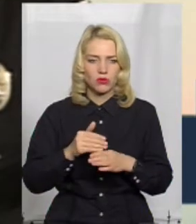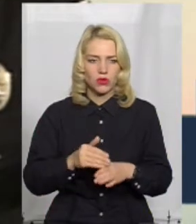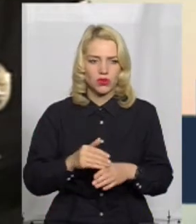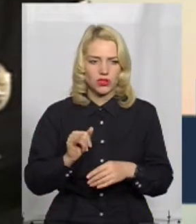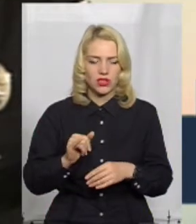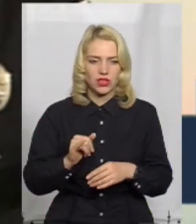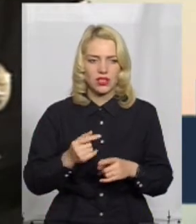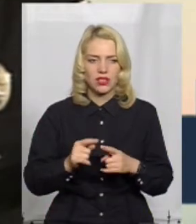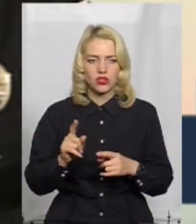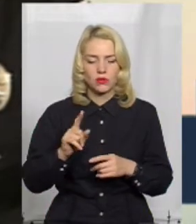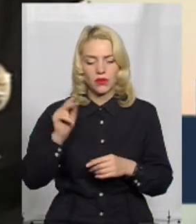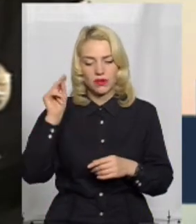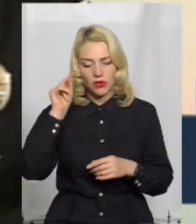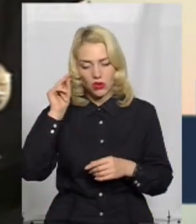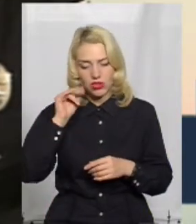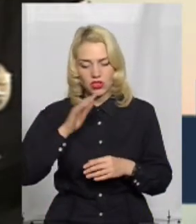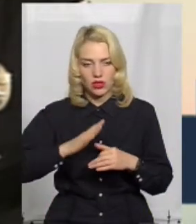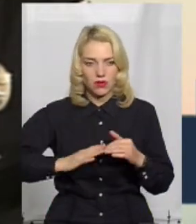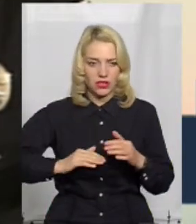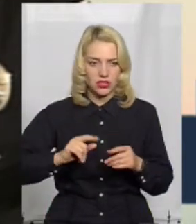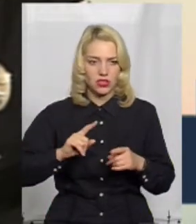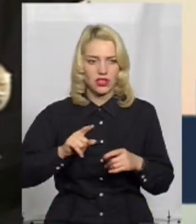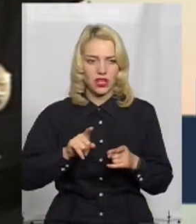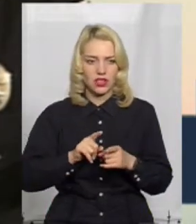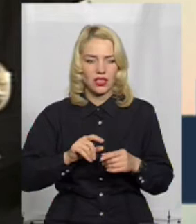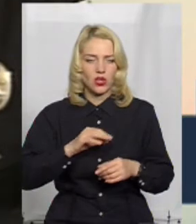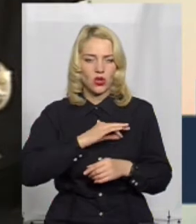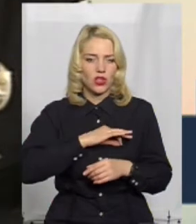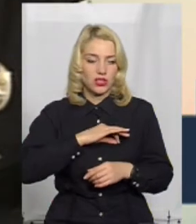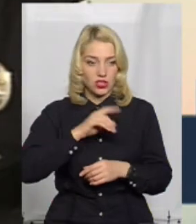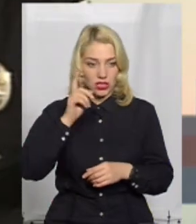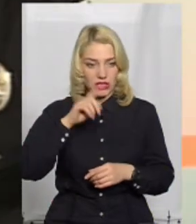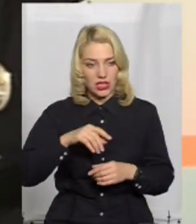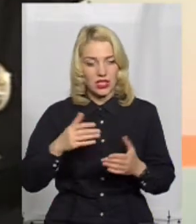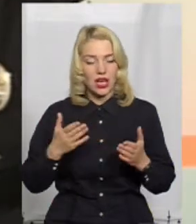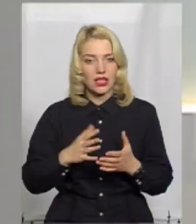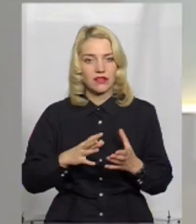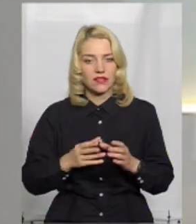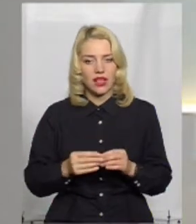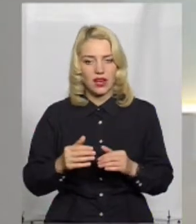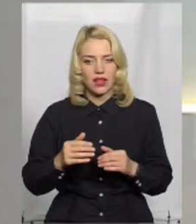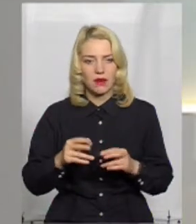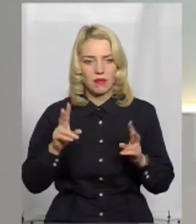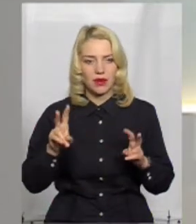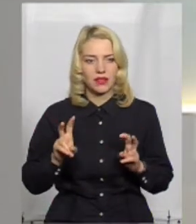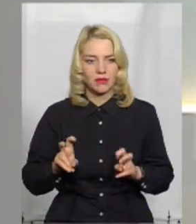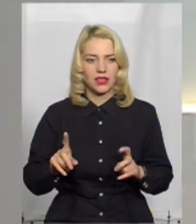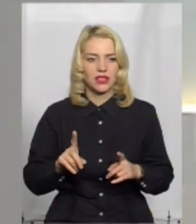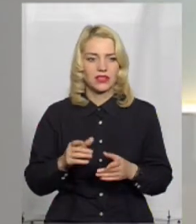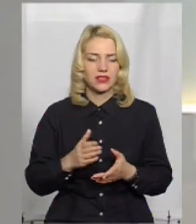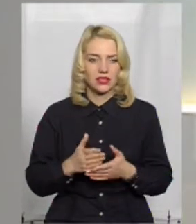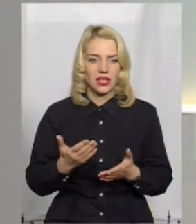І, скажімо, з таких ще й теоретичних і практичних моментів. такі юридичні знання. А які взагалі предмет вони там є? Якийсь